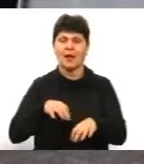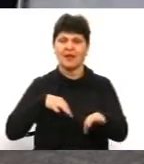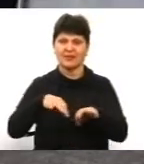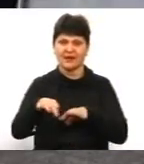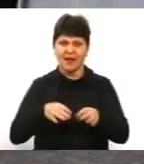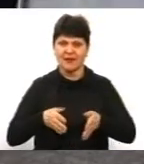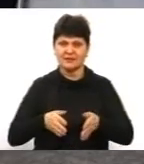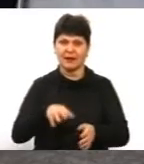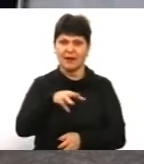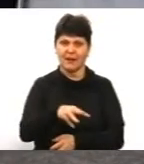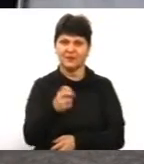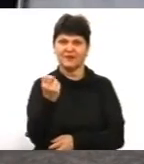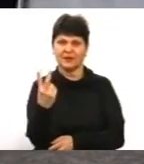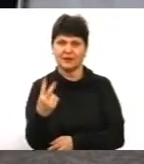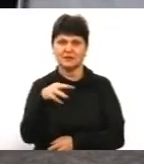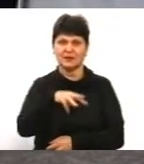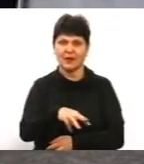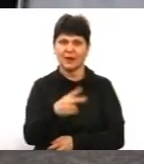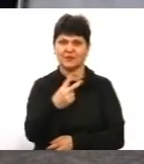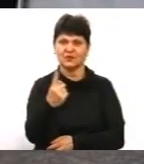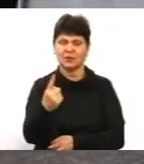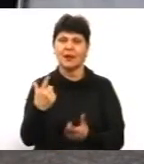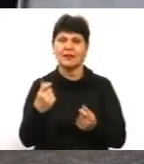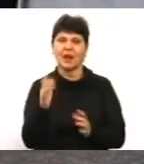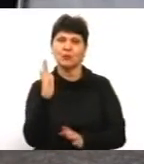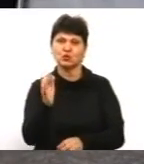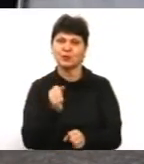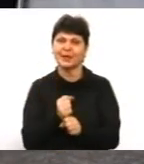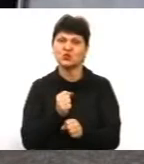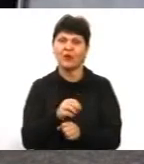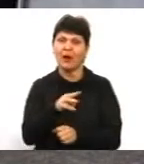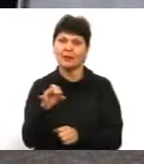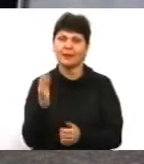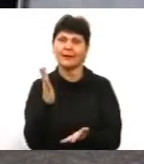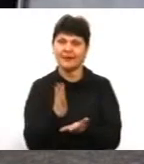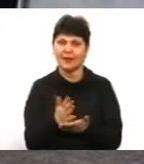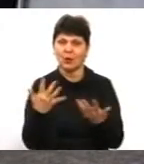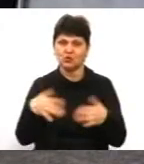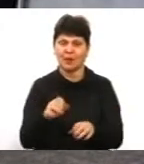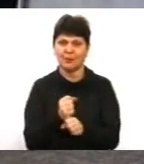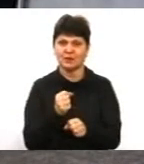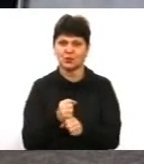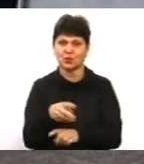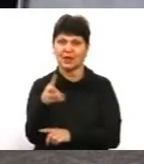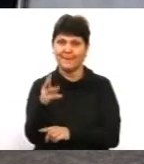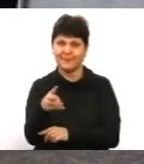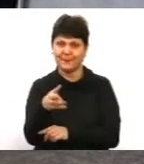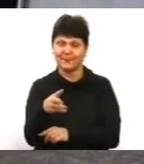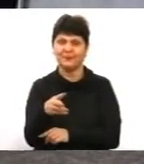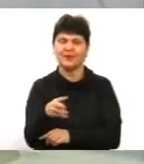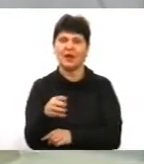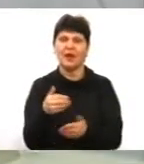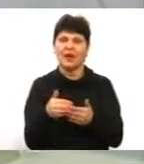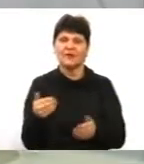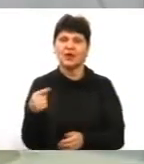-21, один, де будуть працювати і де працюють прилади трукам. Відтоді, що вони працюють, чи